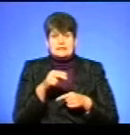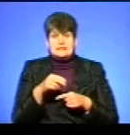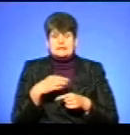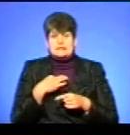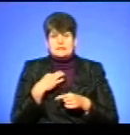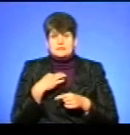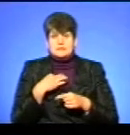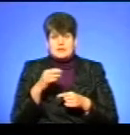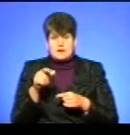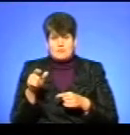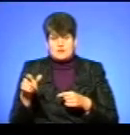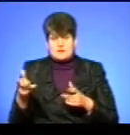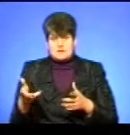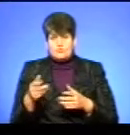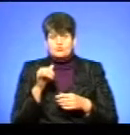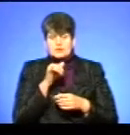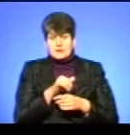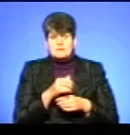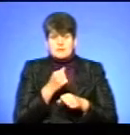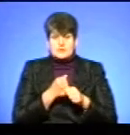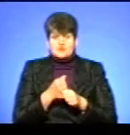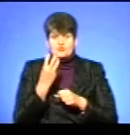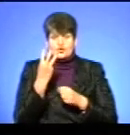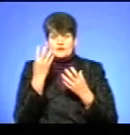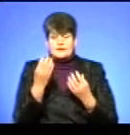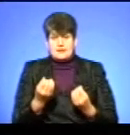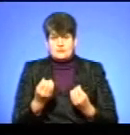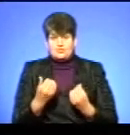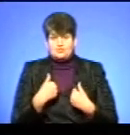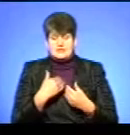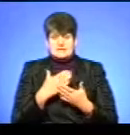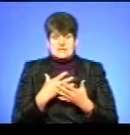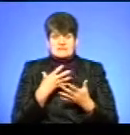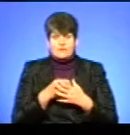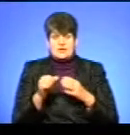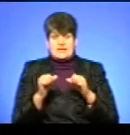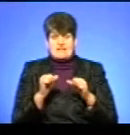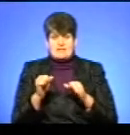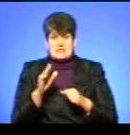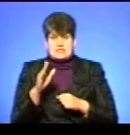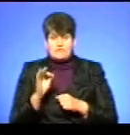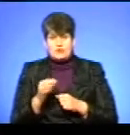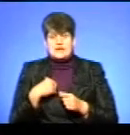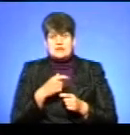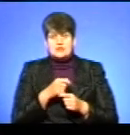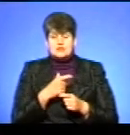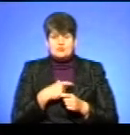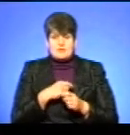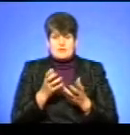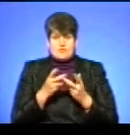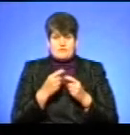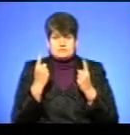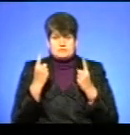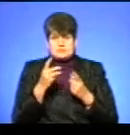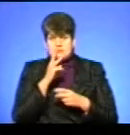нас зарплата півтори тисячі гривень, ми працюємо трьохденку, у нас є своє керівництво, яке собі нараховує такі зарплати.